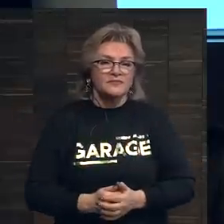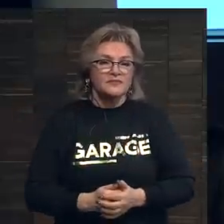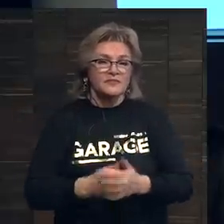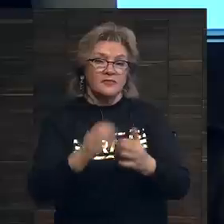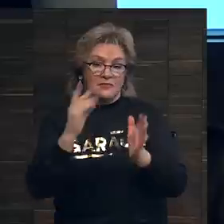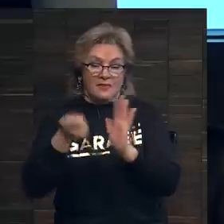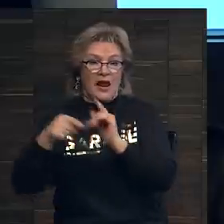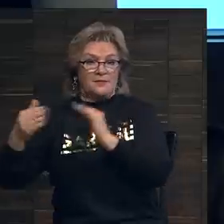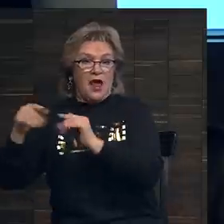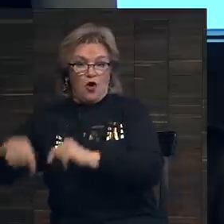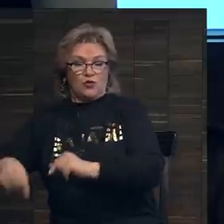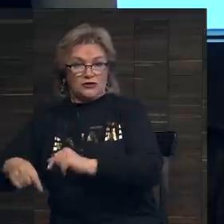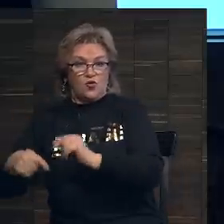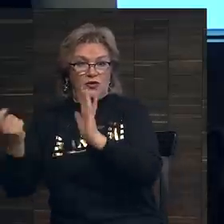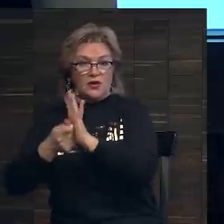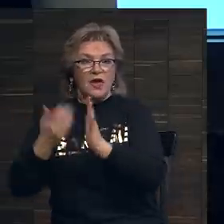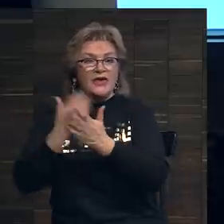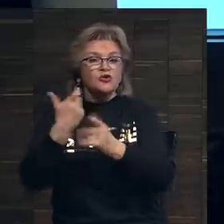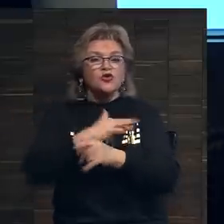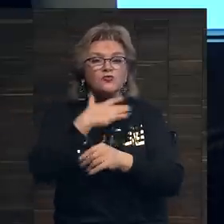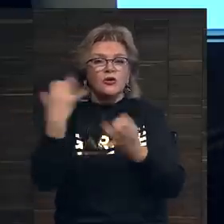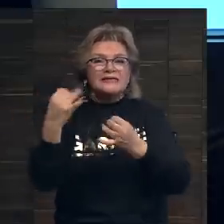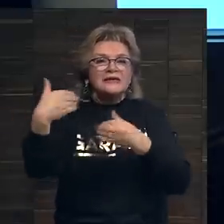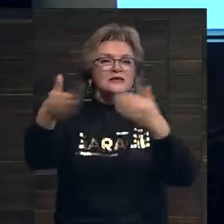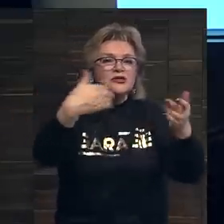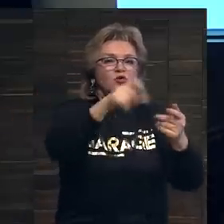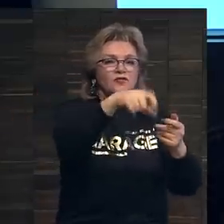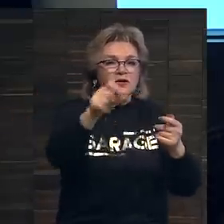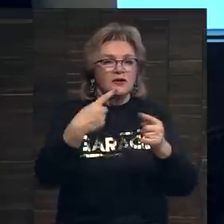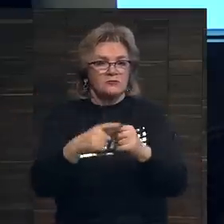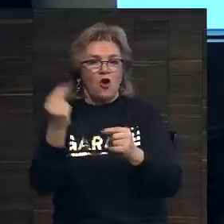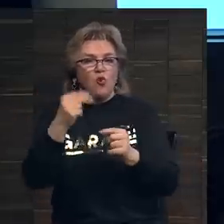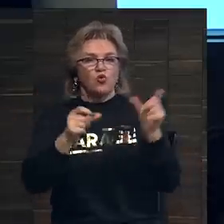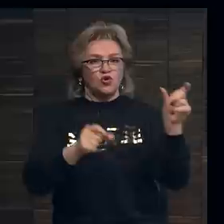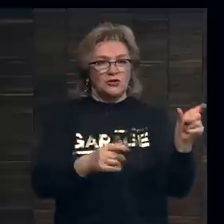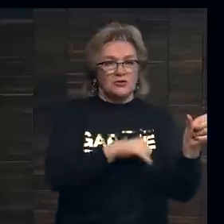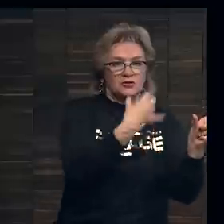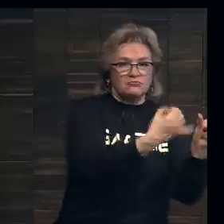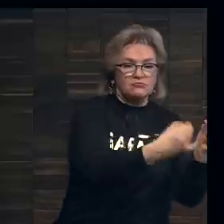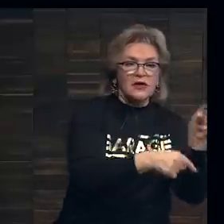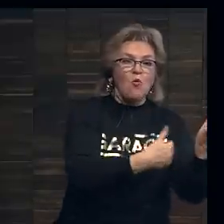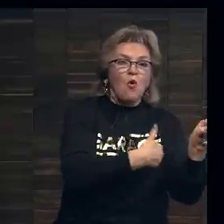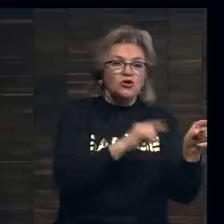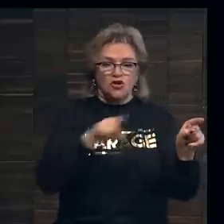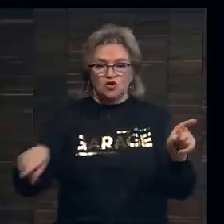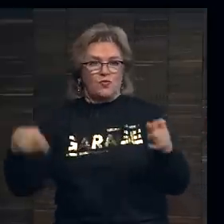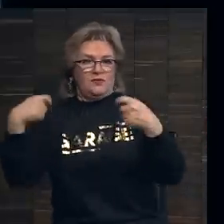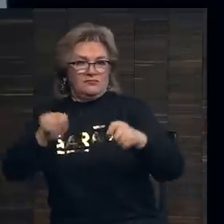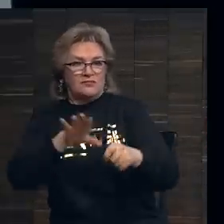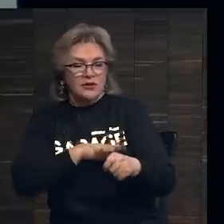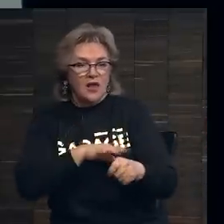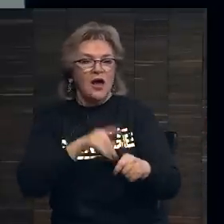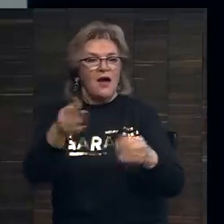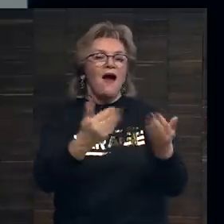При аукционе, во время аукционе, есть очень много заинтересованных сторон. Это и художник сам, ему хочется, чтобы работа продалась.